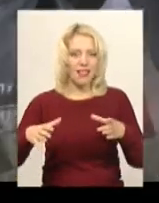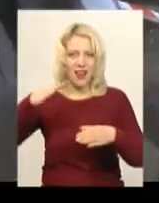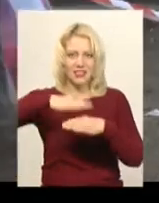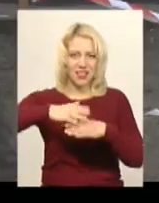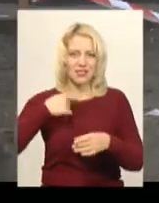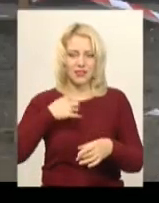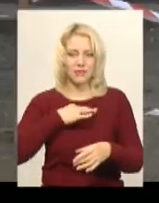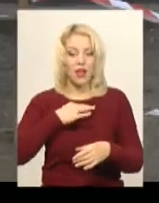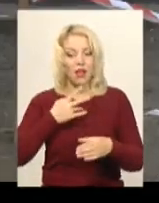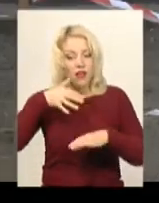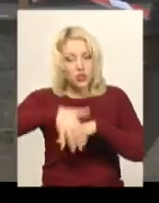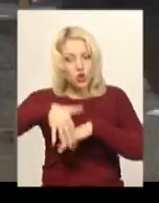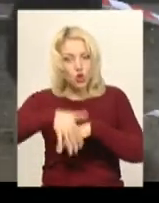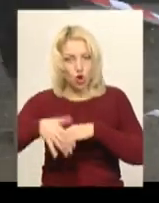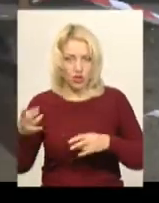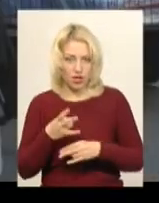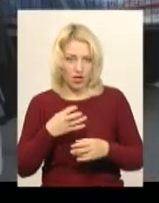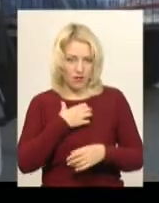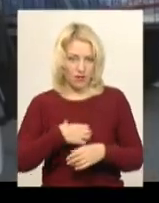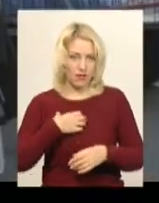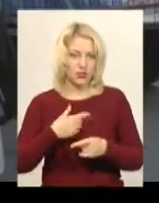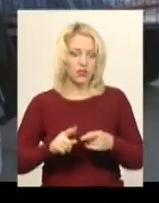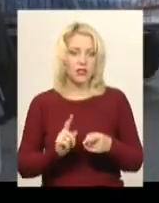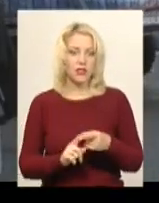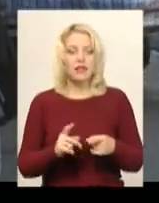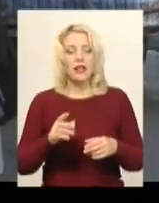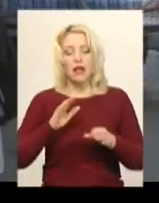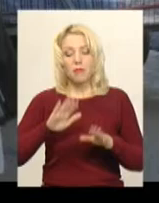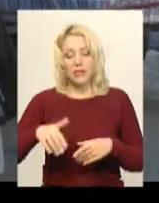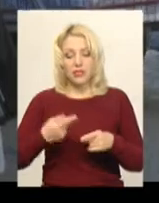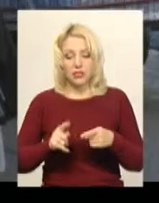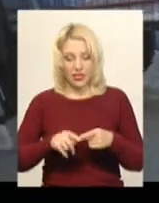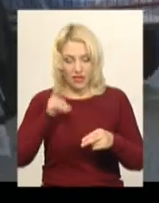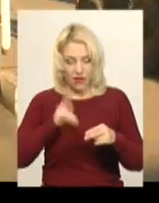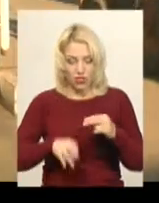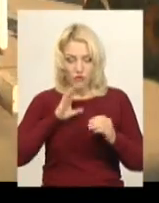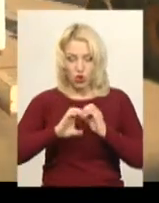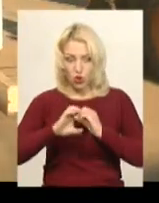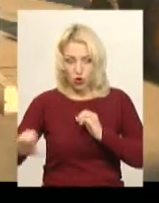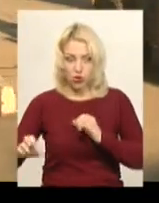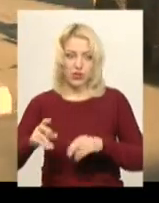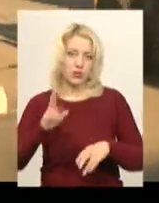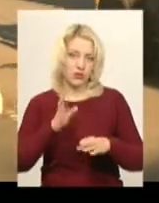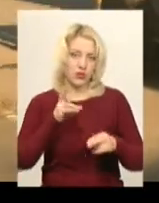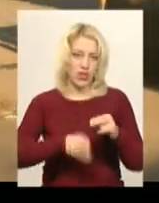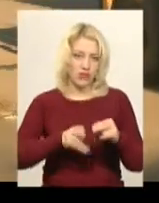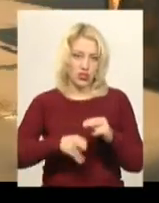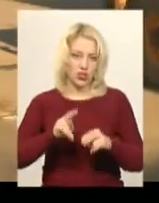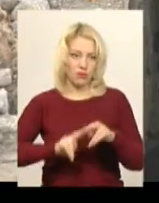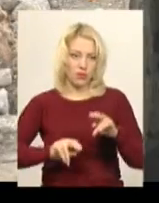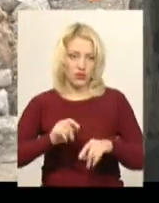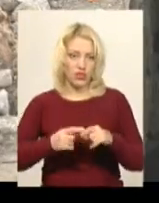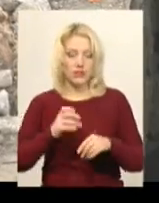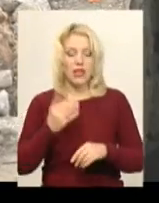Після завершення прокладання нового водогону запланований благоустрій цієї ділянки на вулиці Геологів, каже Віталій Кавун.